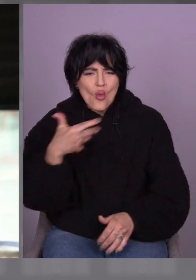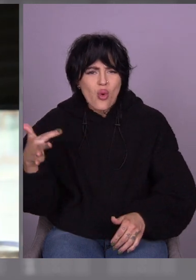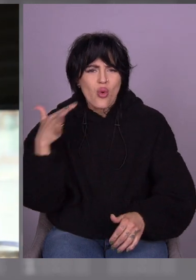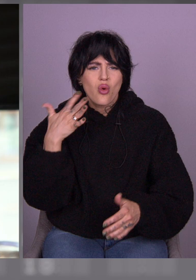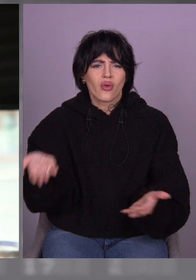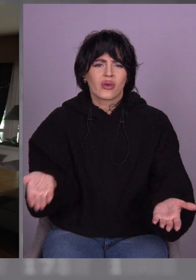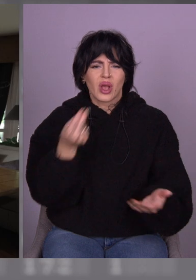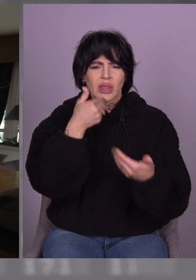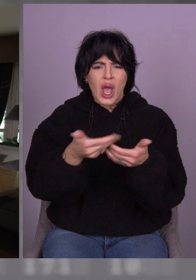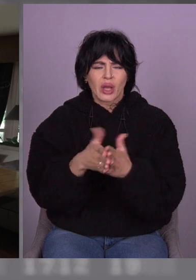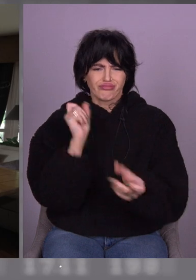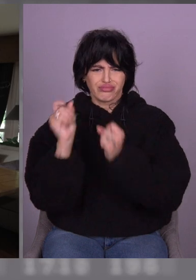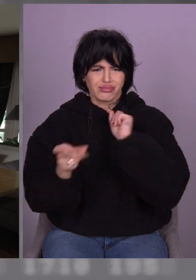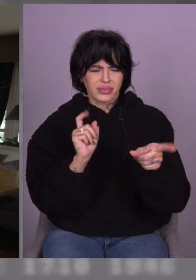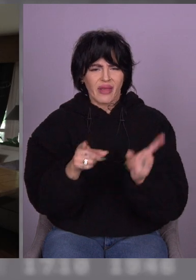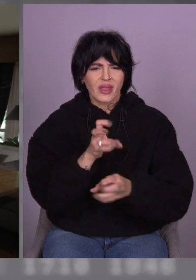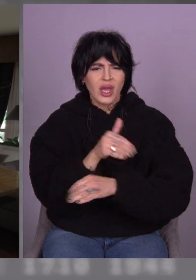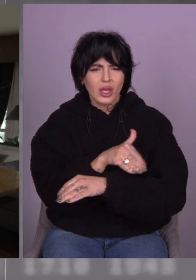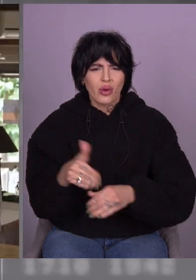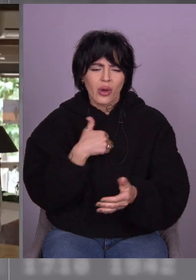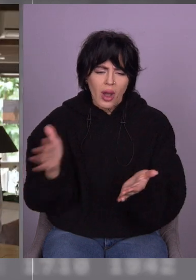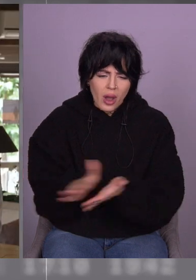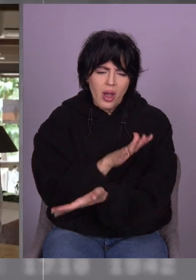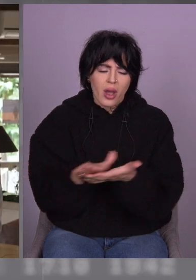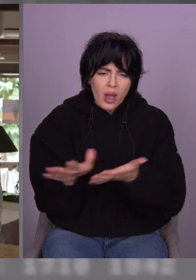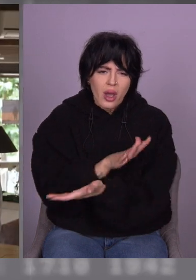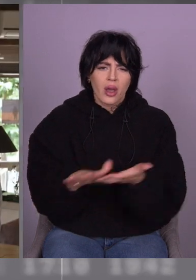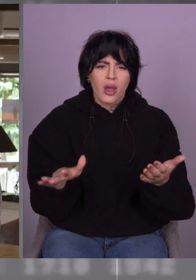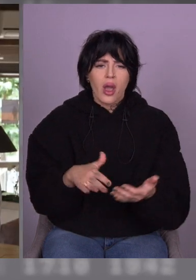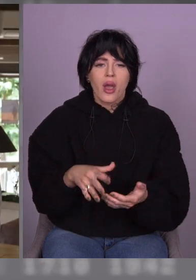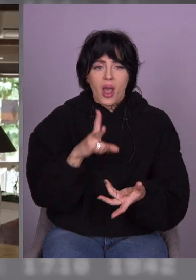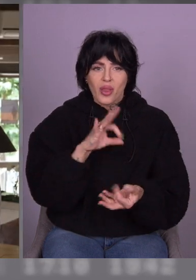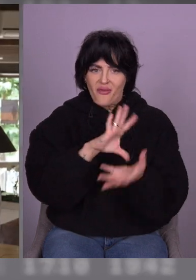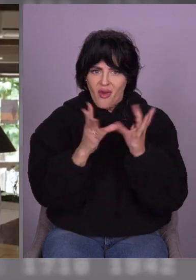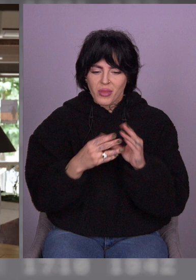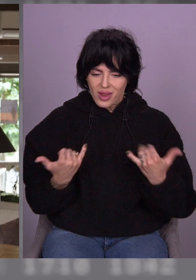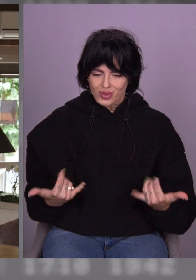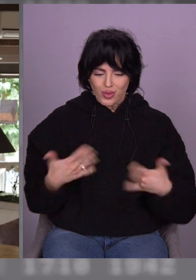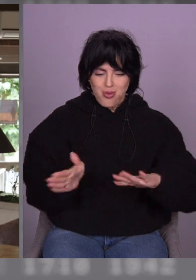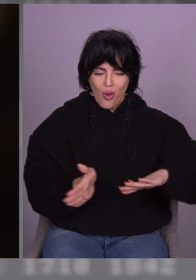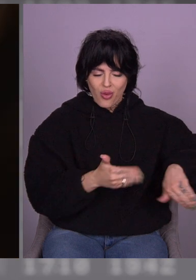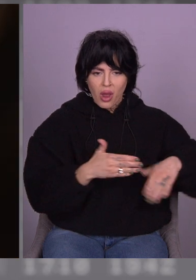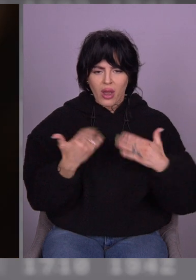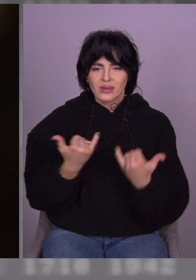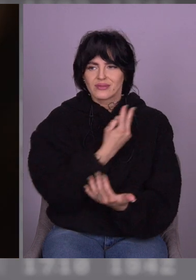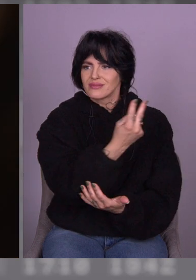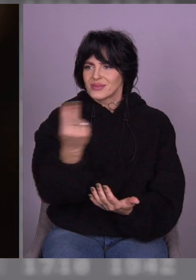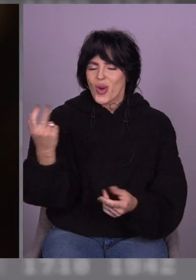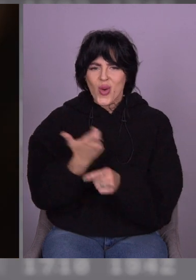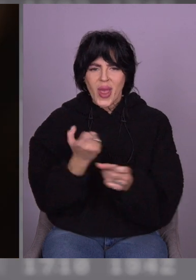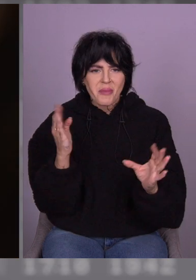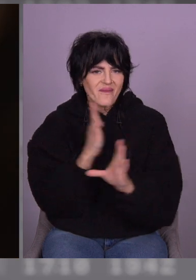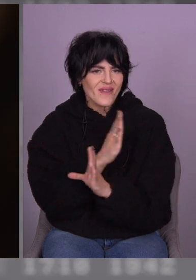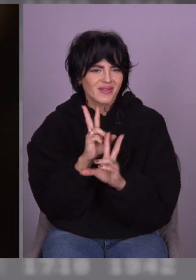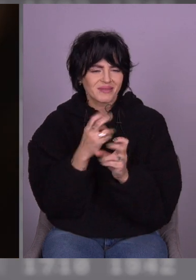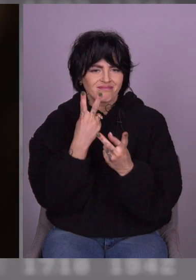посуда була на вулиці. Декілька днів все прибирали. Зараз так все ідеально, так все затишно. Так, так атмосфера, що